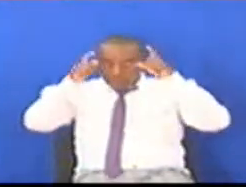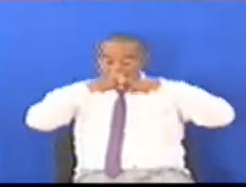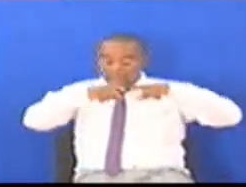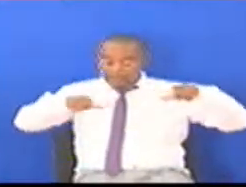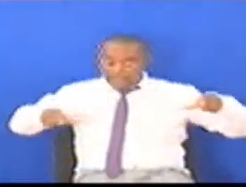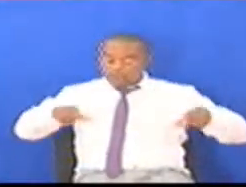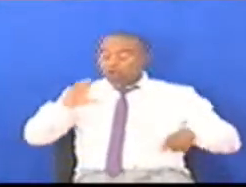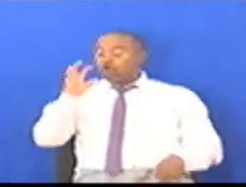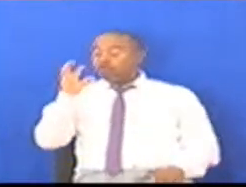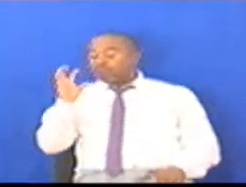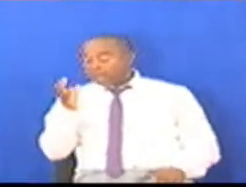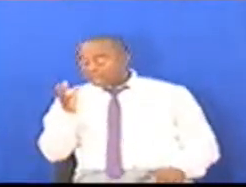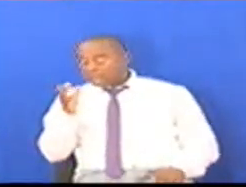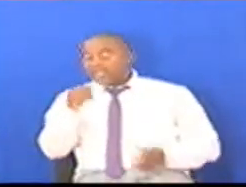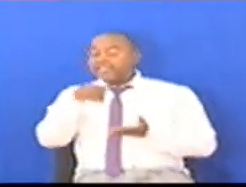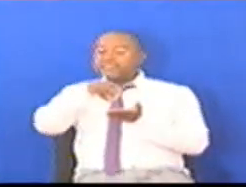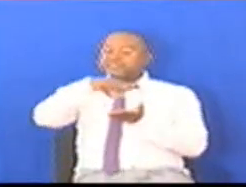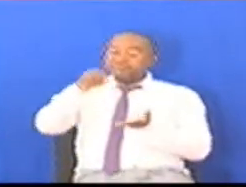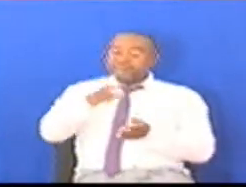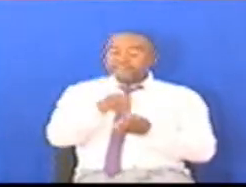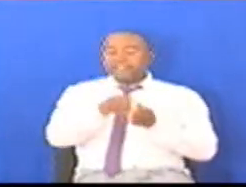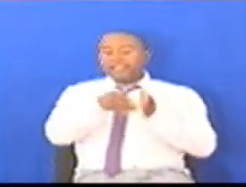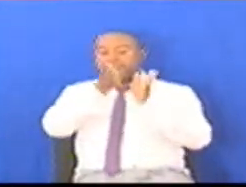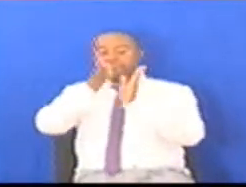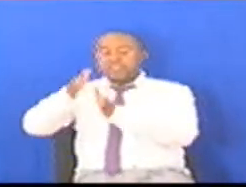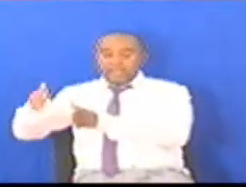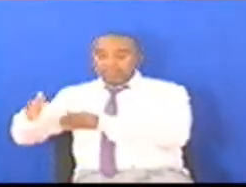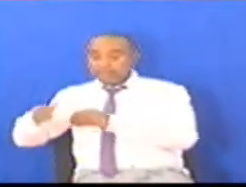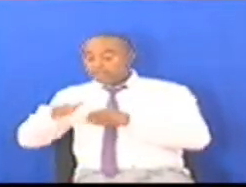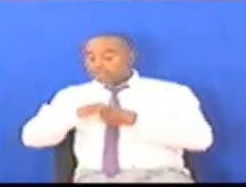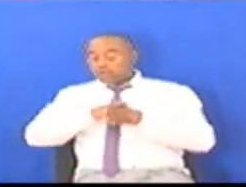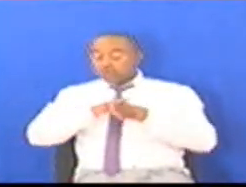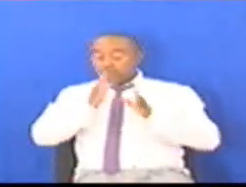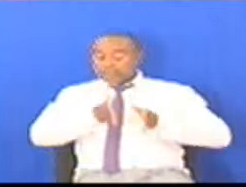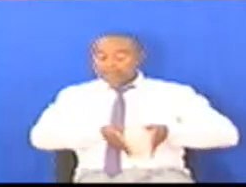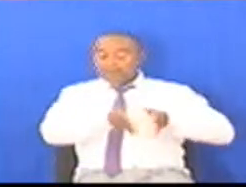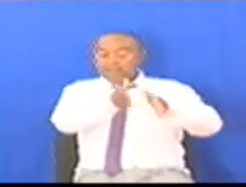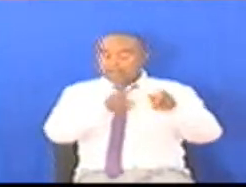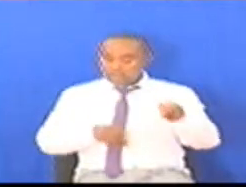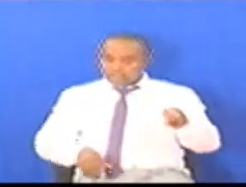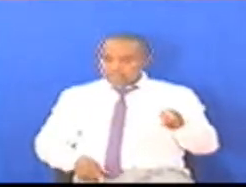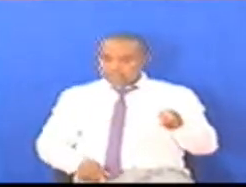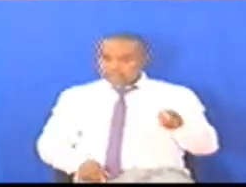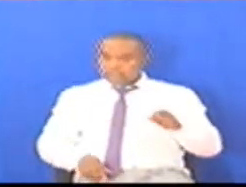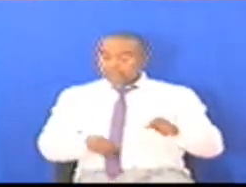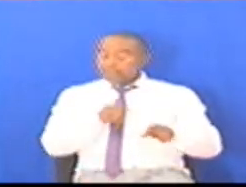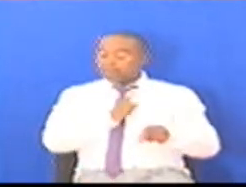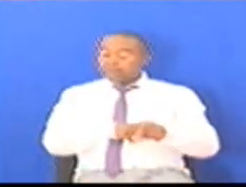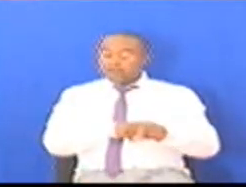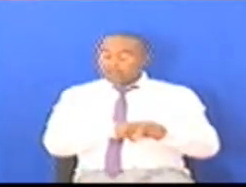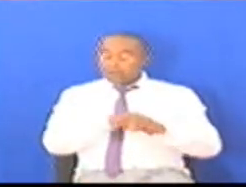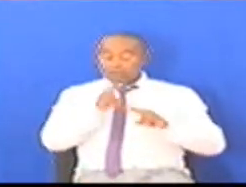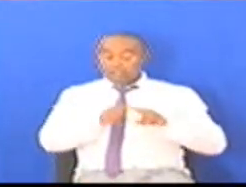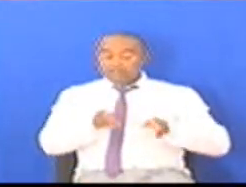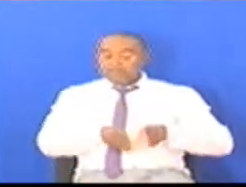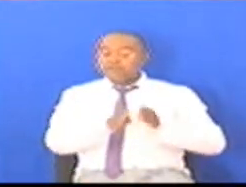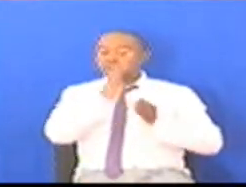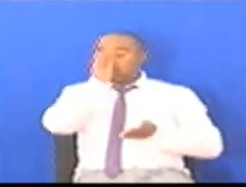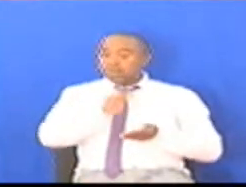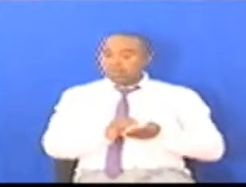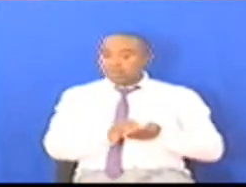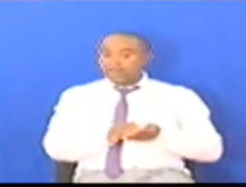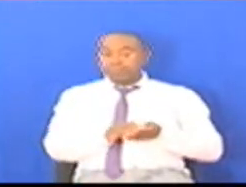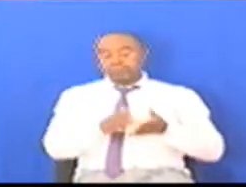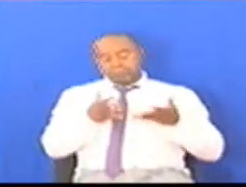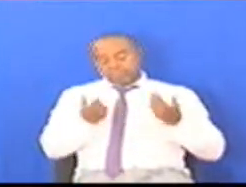Mkawa Mawe Na kathalika Na kutumia usafiru wa barabara Mda wakuka barabarani Utapungua biyashara za mazao